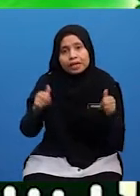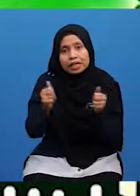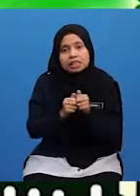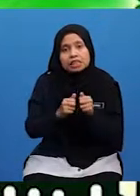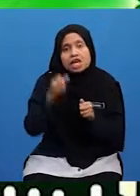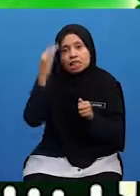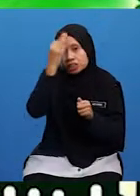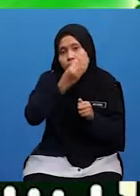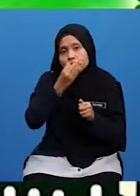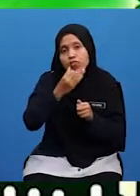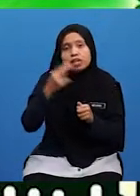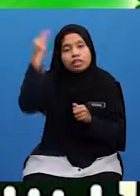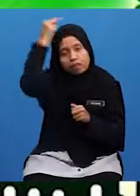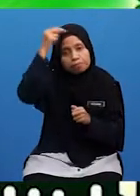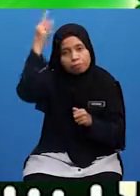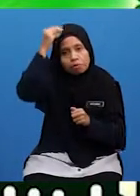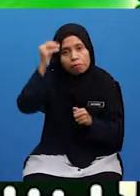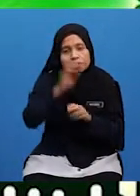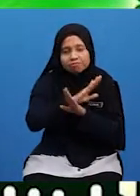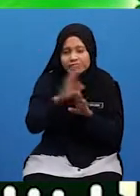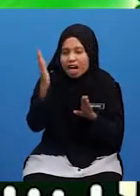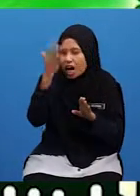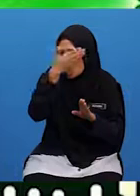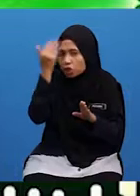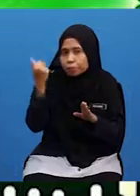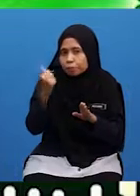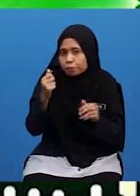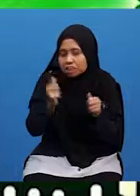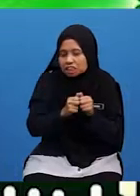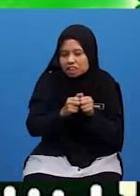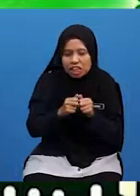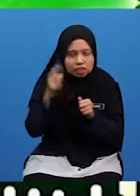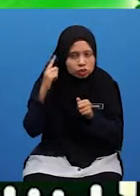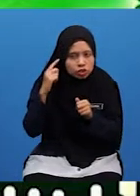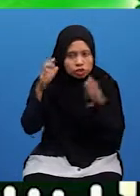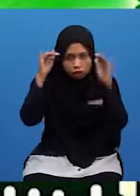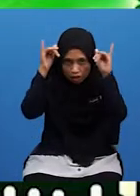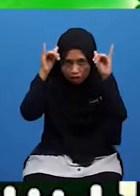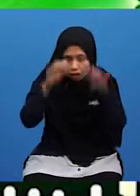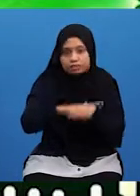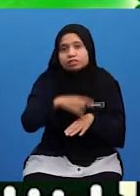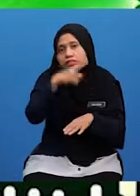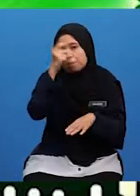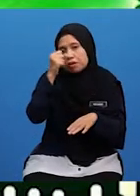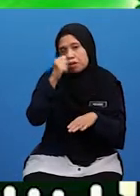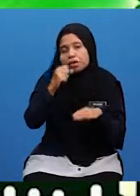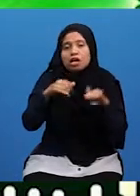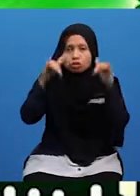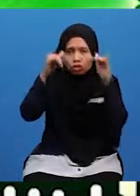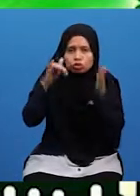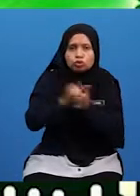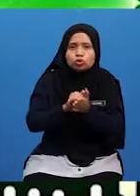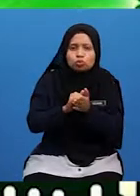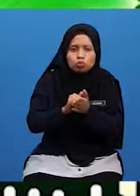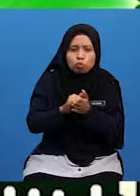Dengan Sifat Nabi Muhammad Jangan Lalai Dengan Setiap Bisikan Syaitan Kerana Syaitan